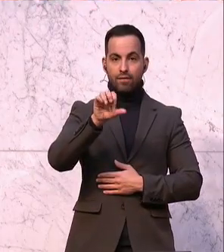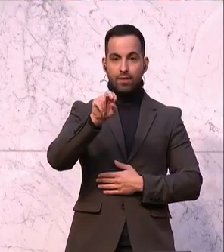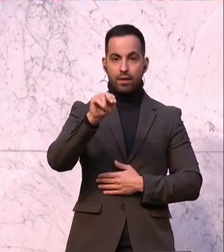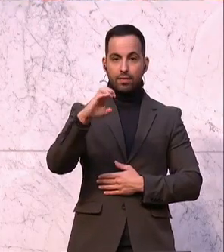hingewiesen. hat. gelesen. Und